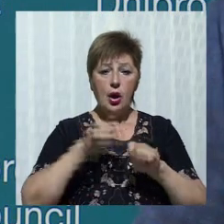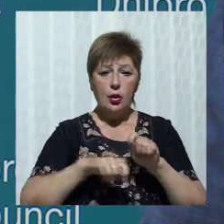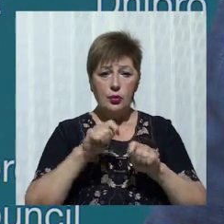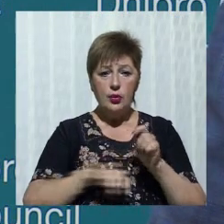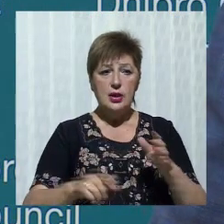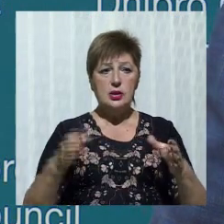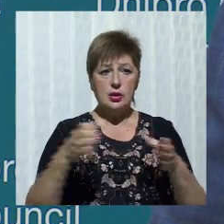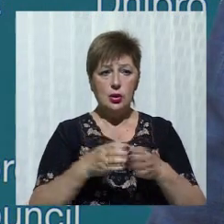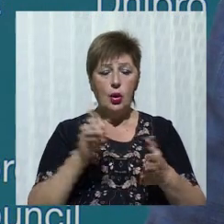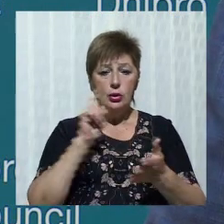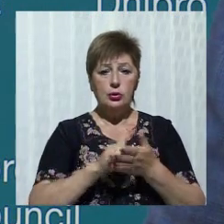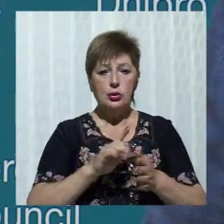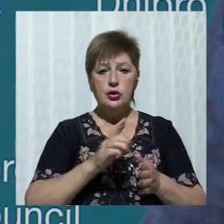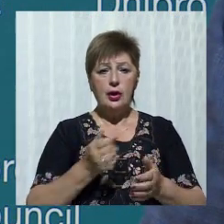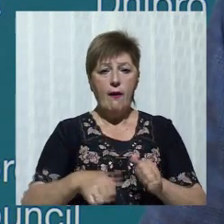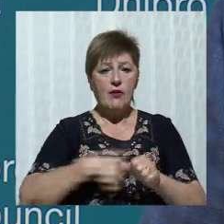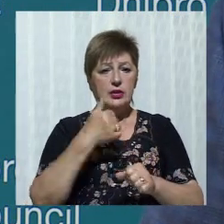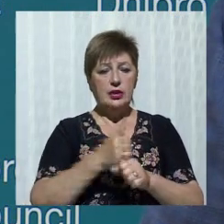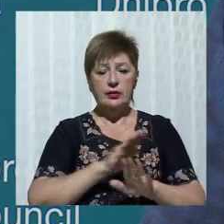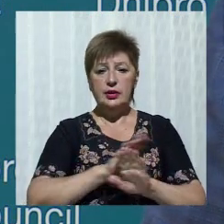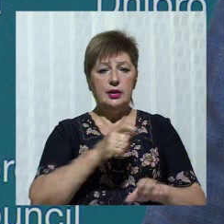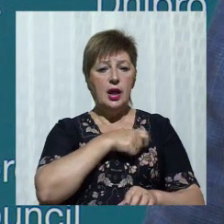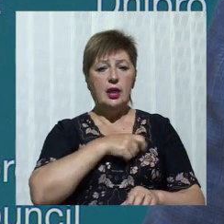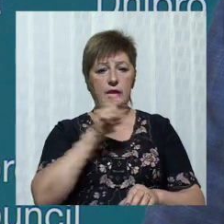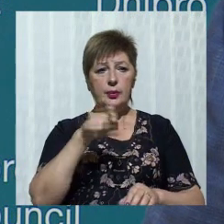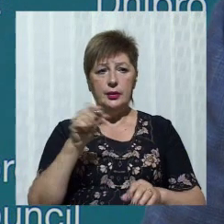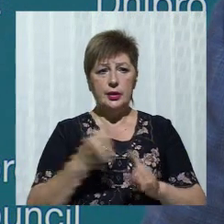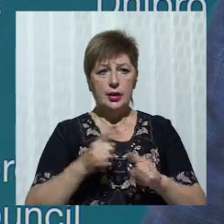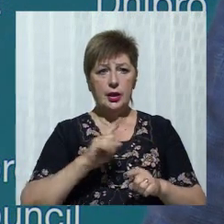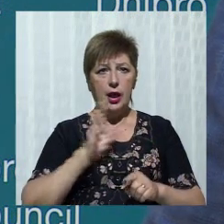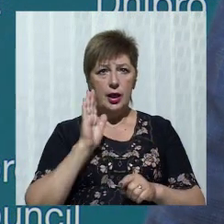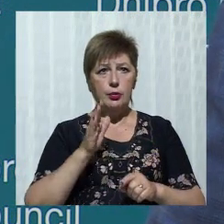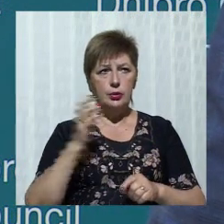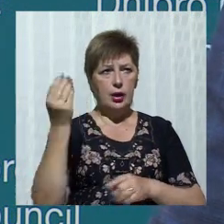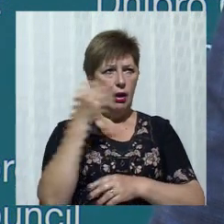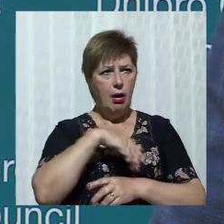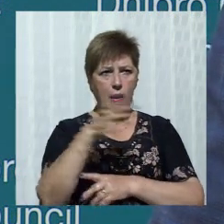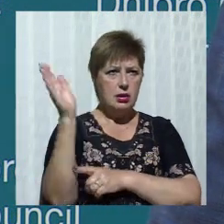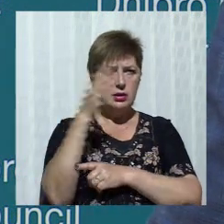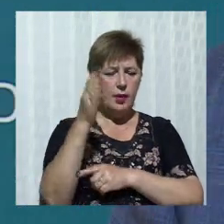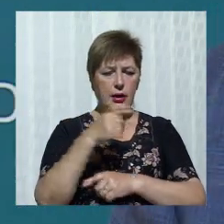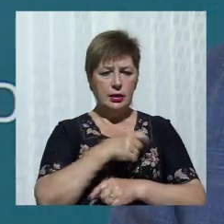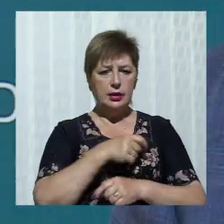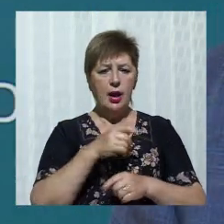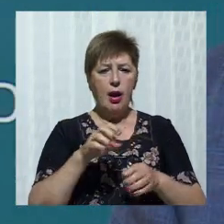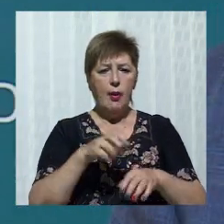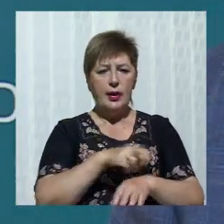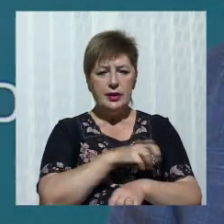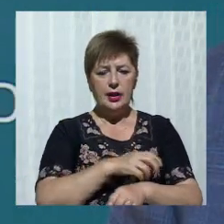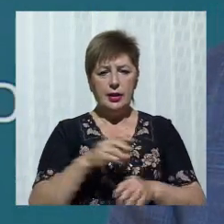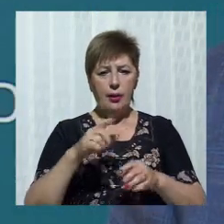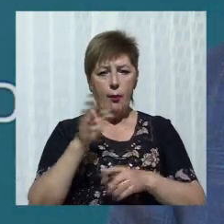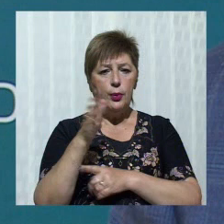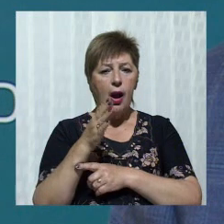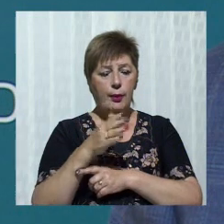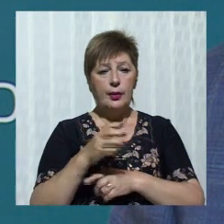Комісію повинен очолити не депутат, який буде розмахувати партійним прапором та приписувати собі заслуги усієї міської влади,